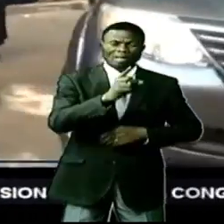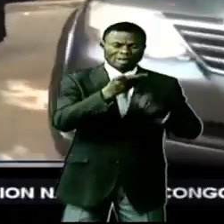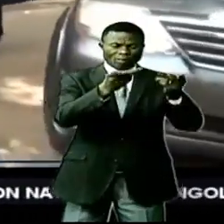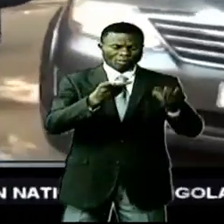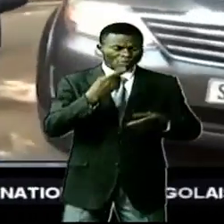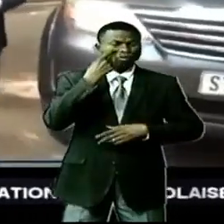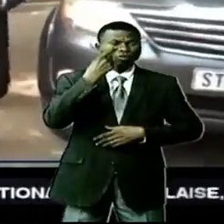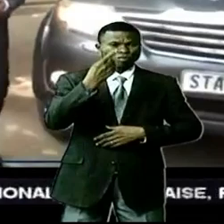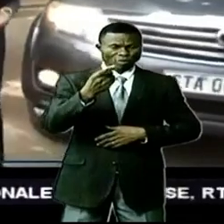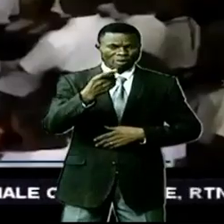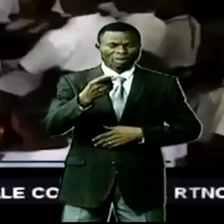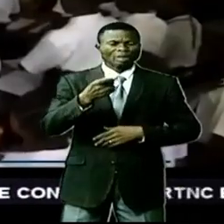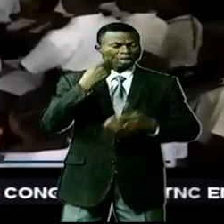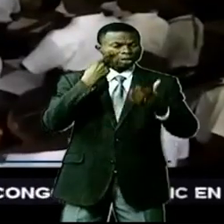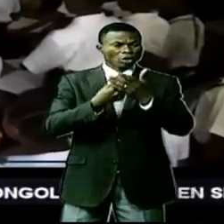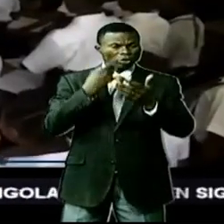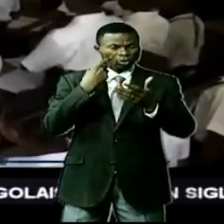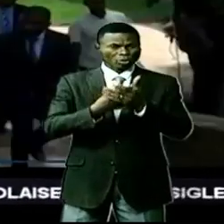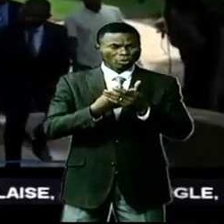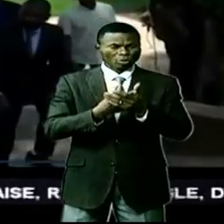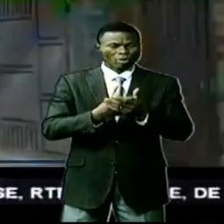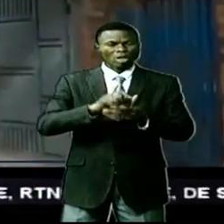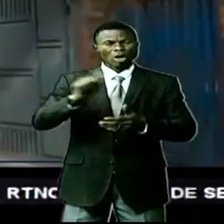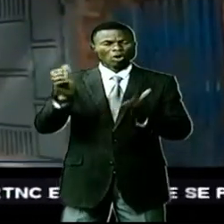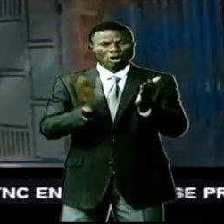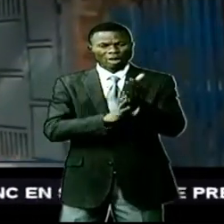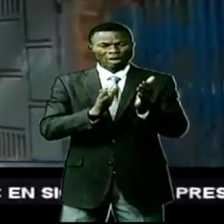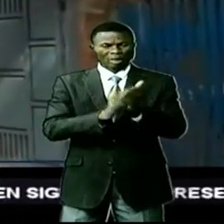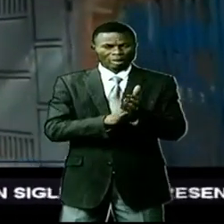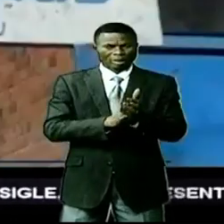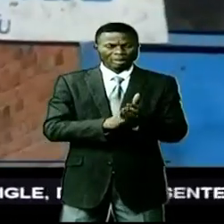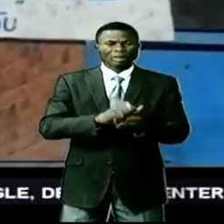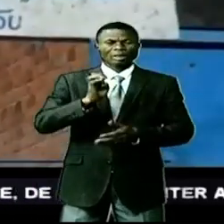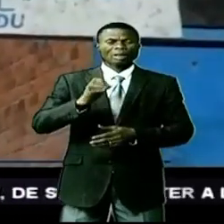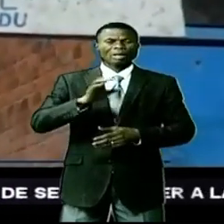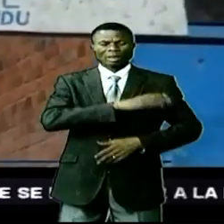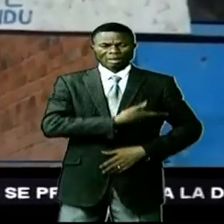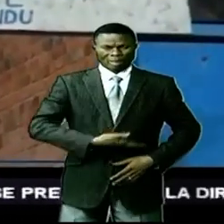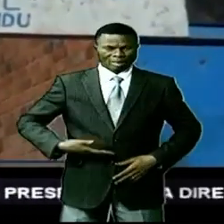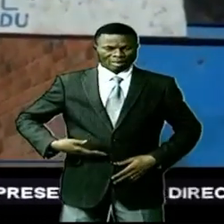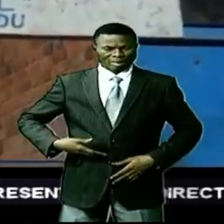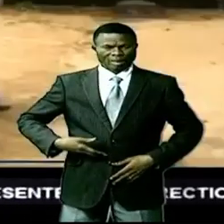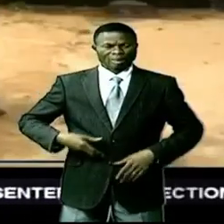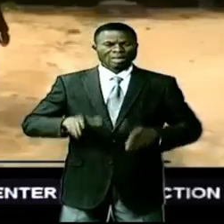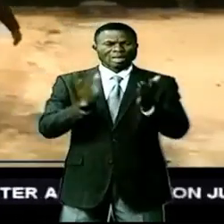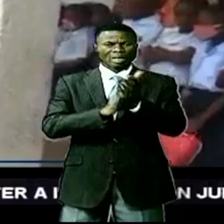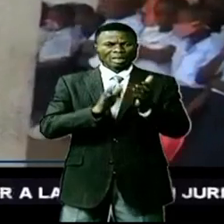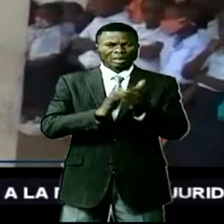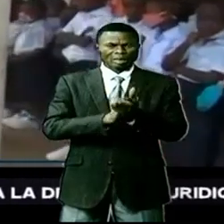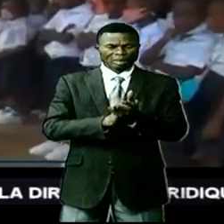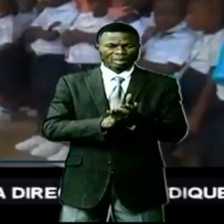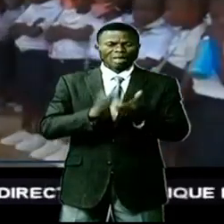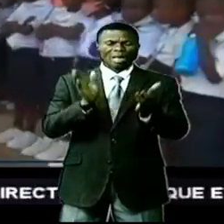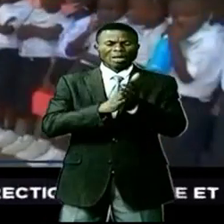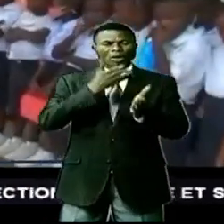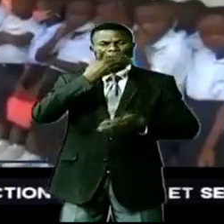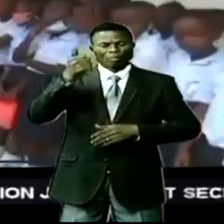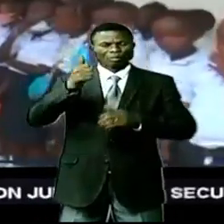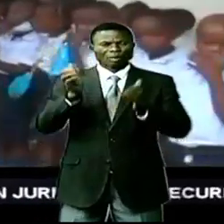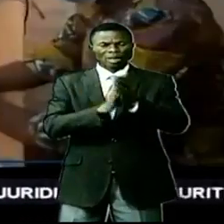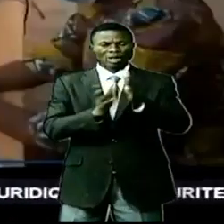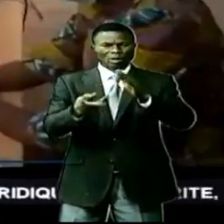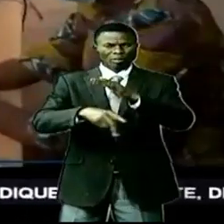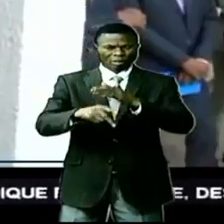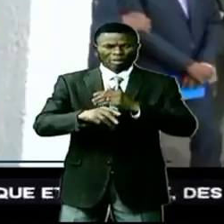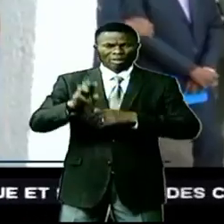terrain pour faire les constats dans quelques écoles. Et y en lycée Matoumaïmi, école d'institut d'excellence et l'école primaire